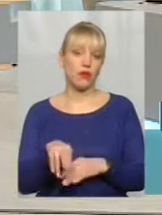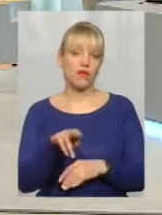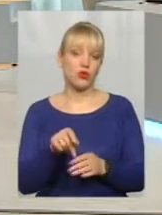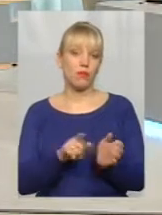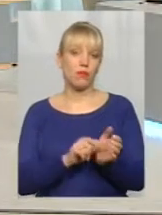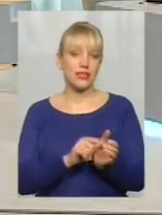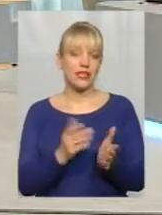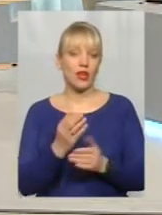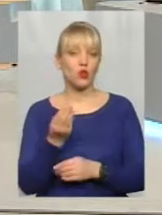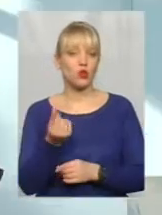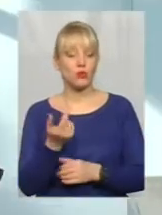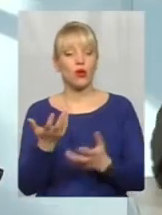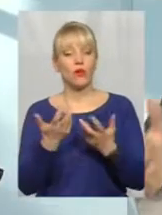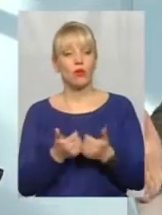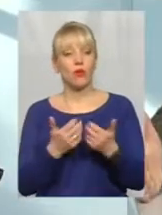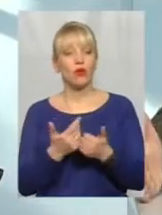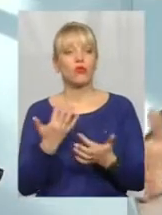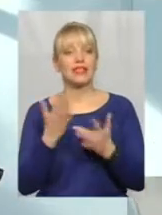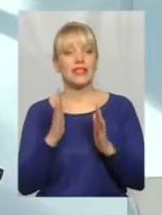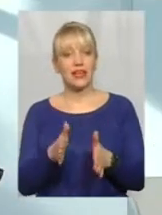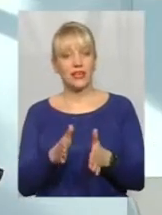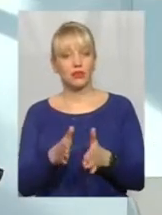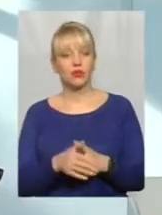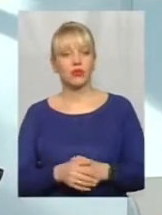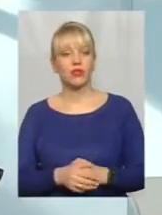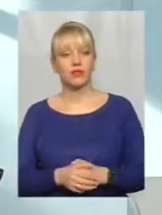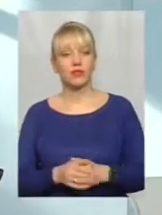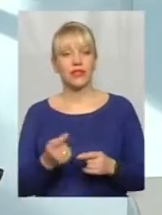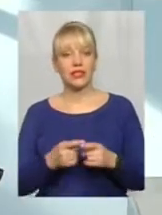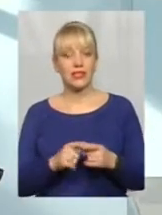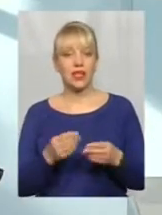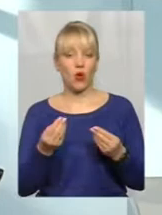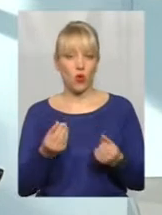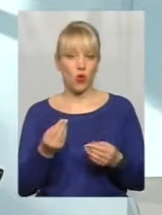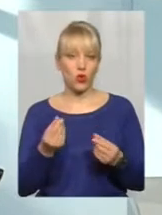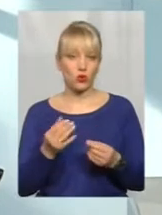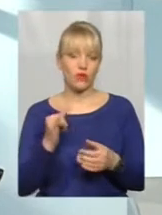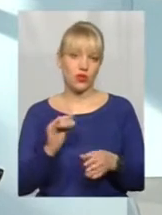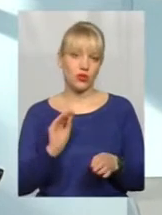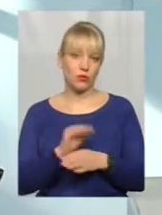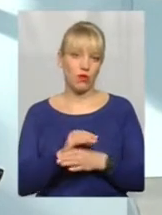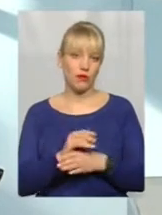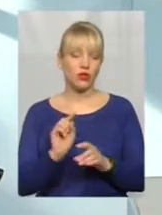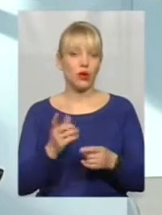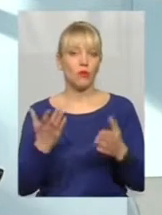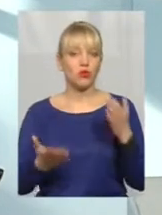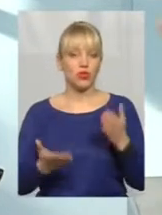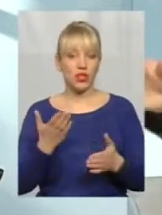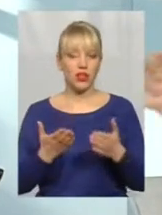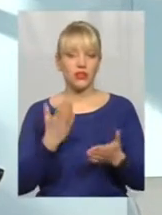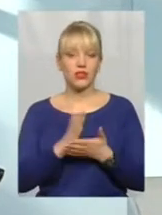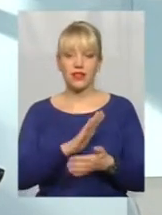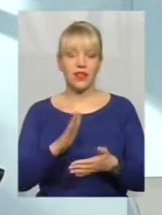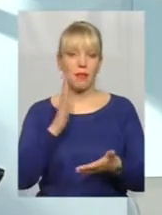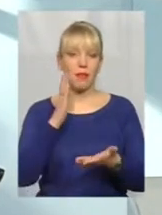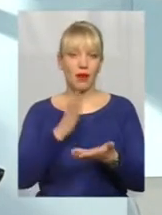суму. От порахуйте, скільки буде це коштувати, і додайте. Тому що, якщо йде непрямий